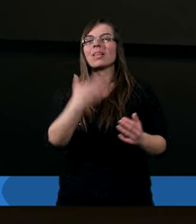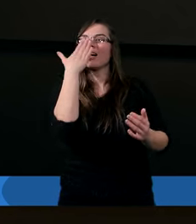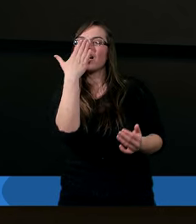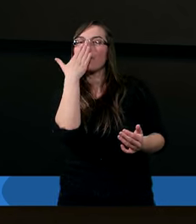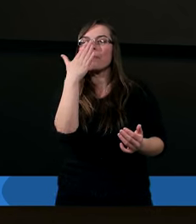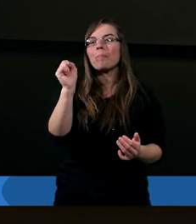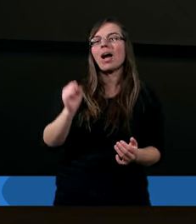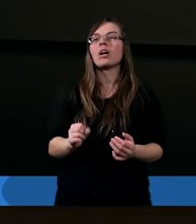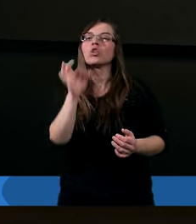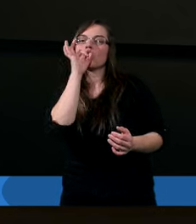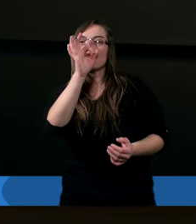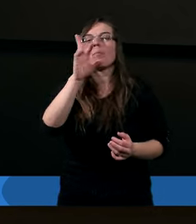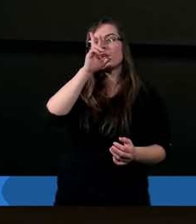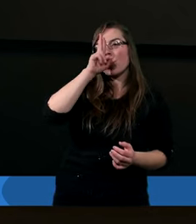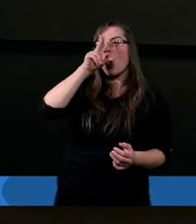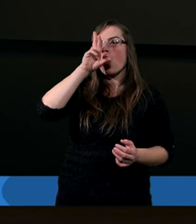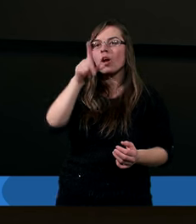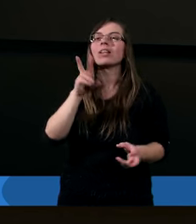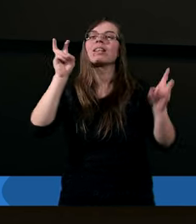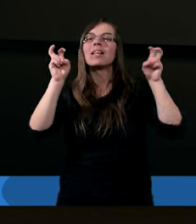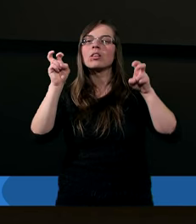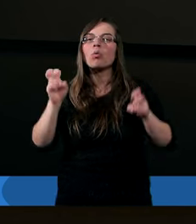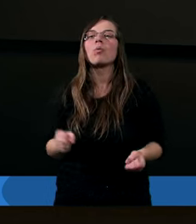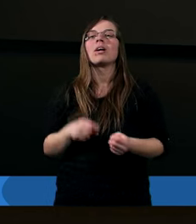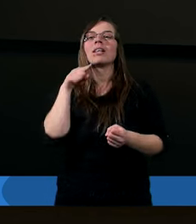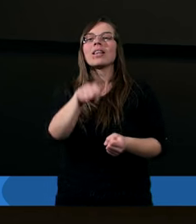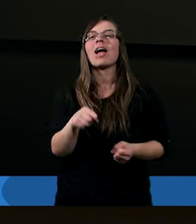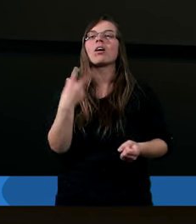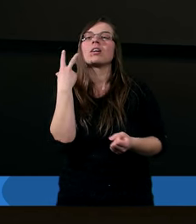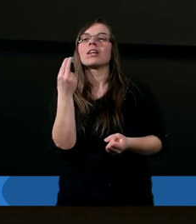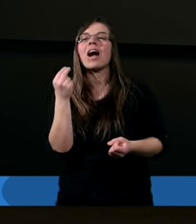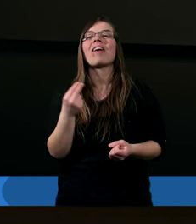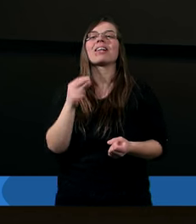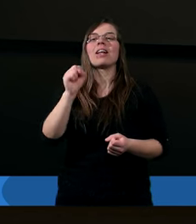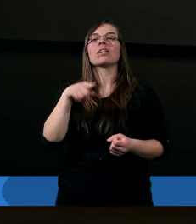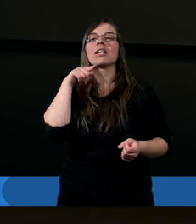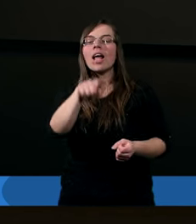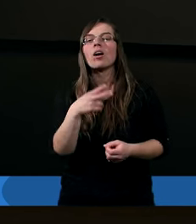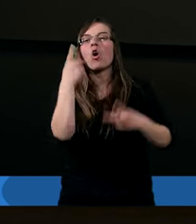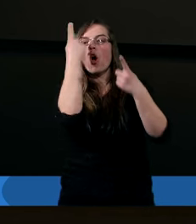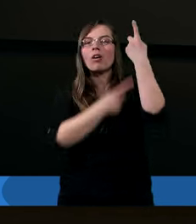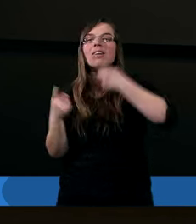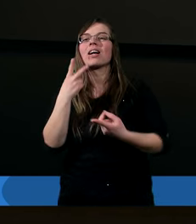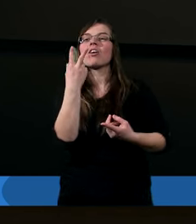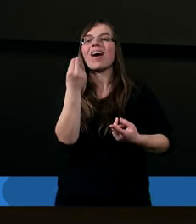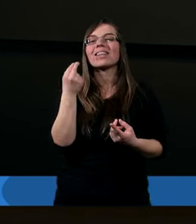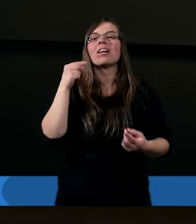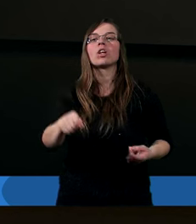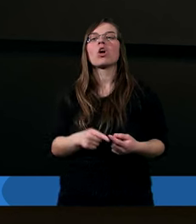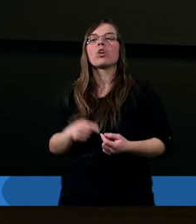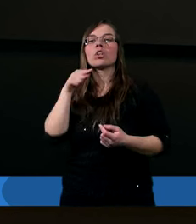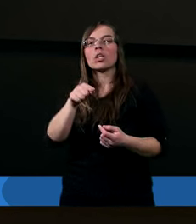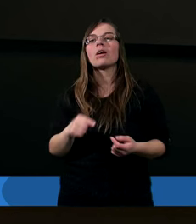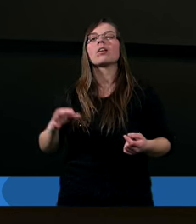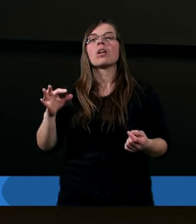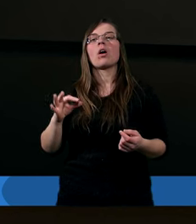Chyba dobrze kojarzę tytuł tego kwartalnika, tego rozważania kwartalnego.